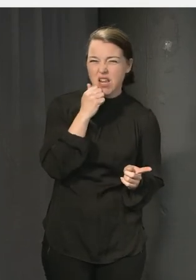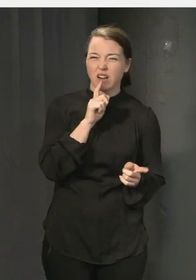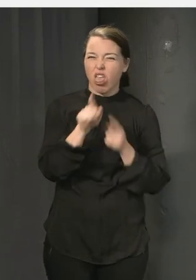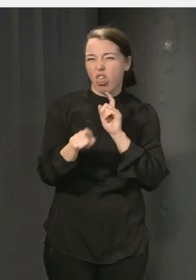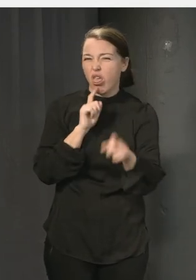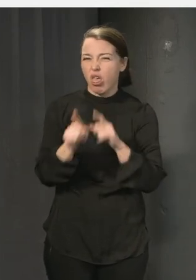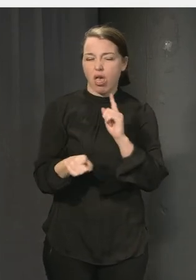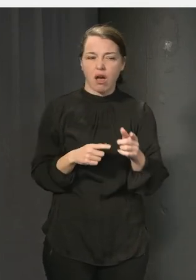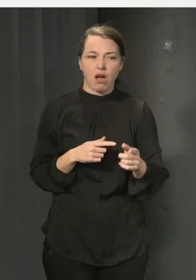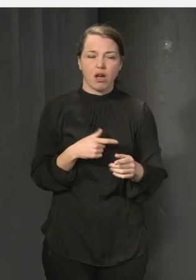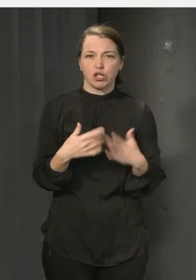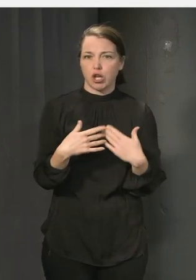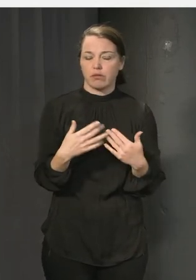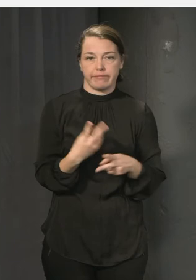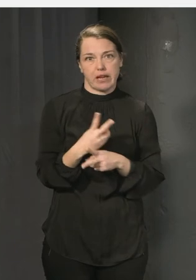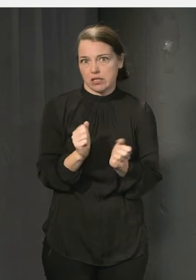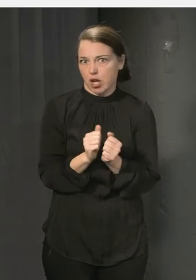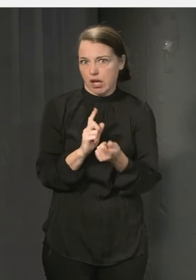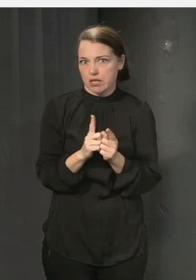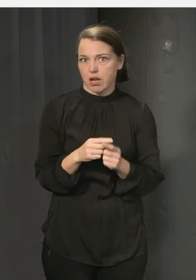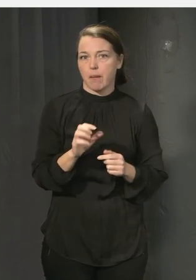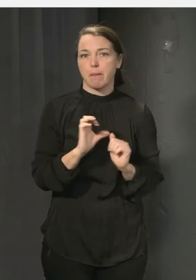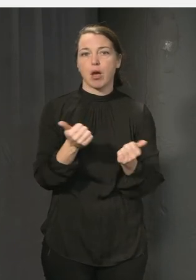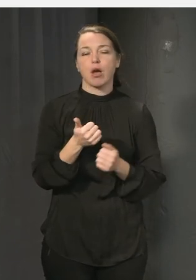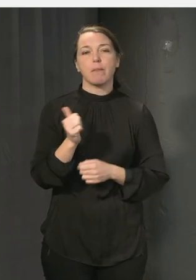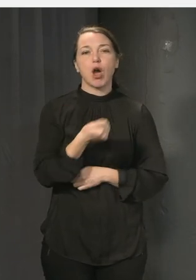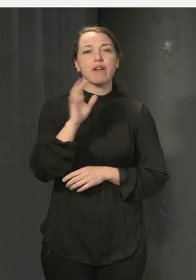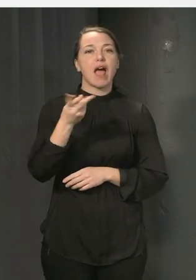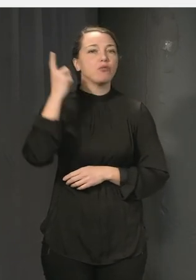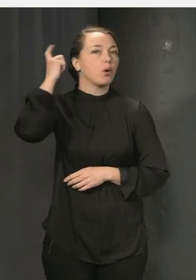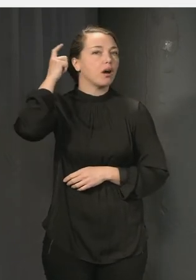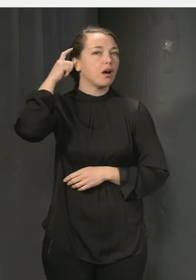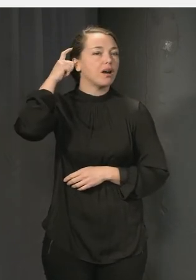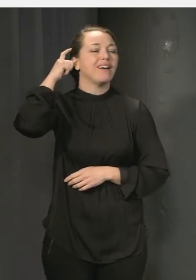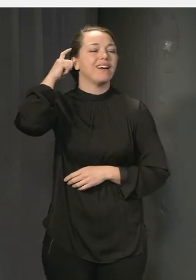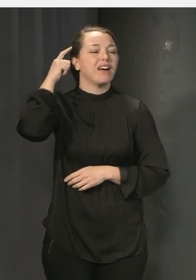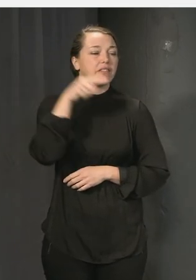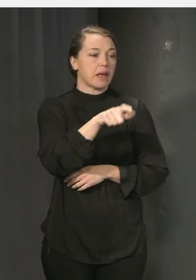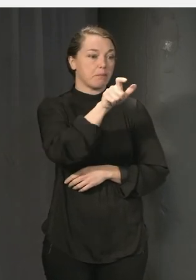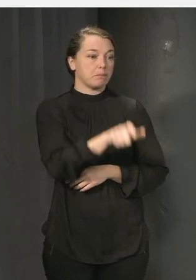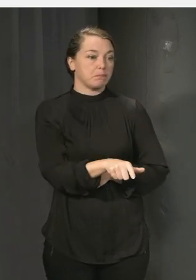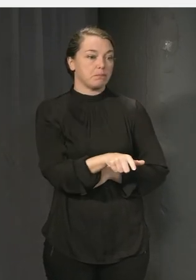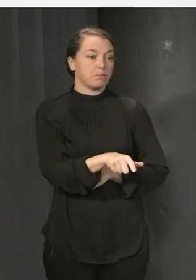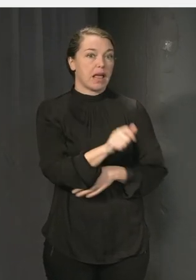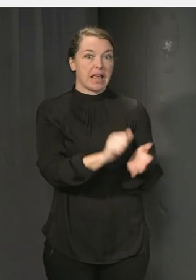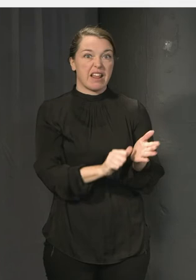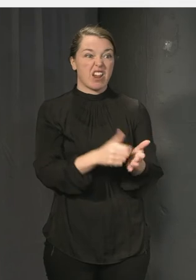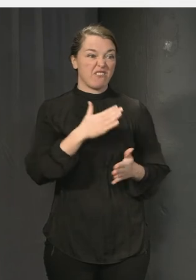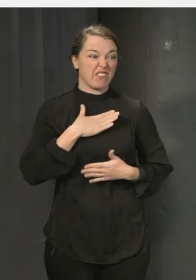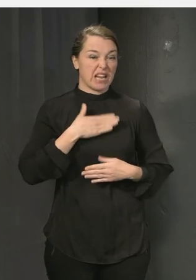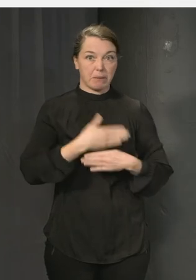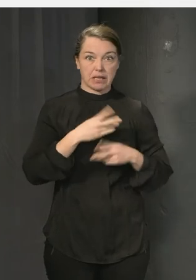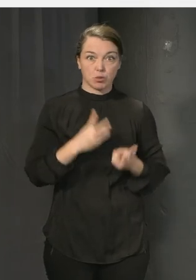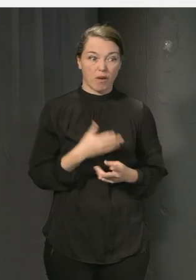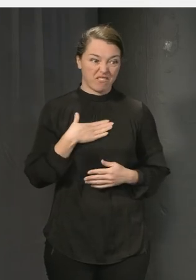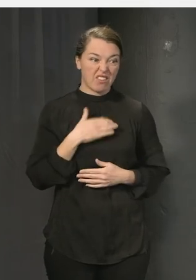saker kanske gör ännu värre saker så bör man ha i minnet att det är inte säkert att han, hon, hen vill vara på det här sättet hur kan